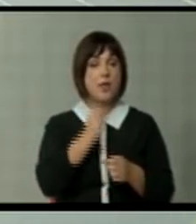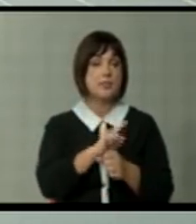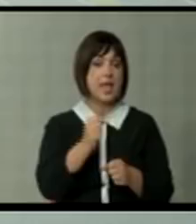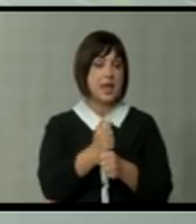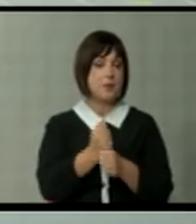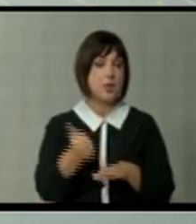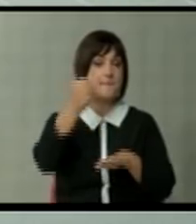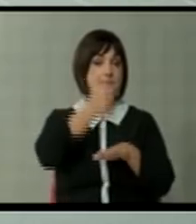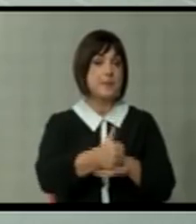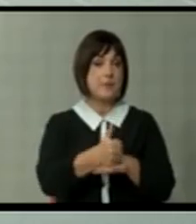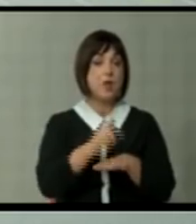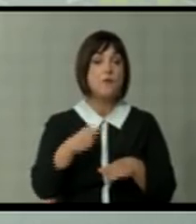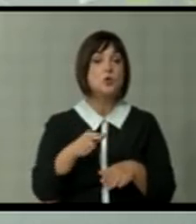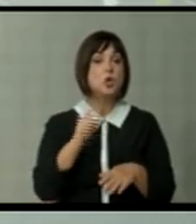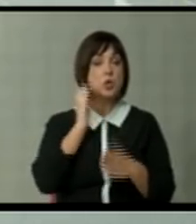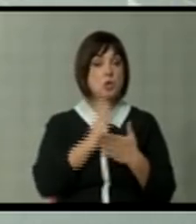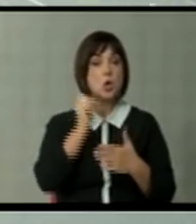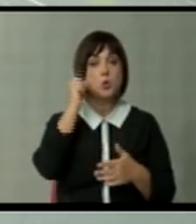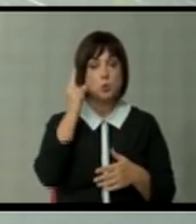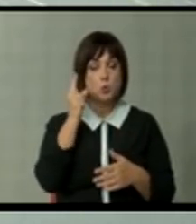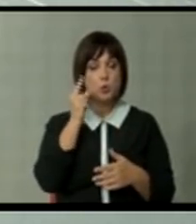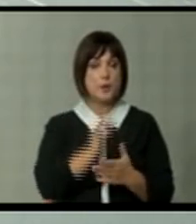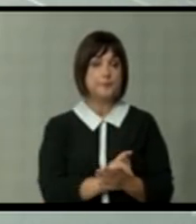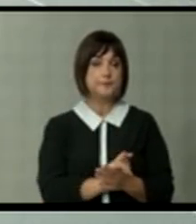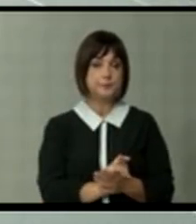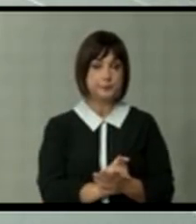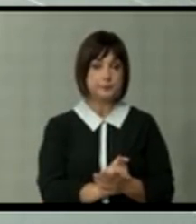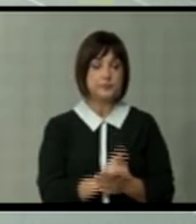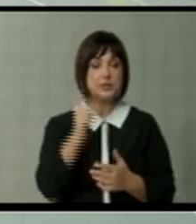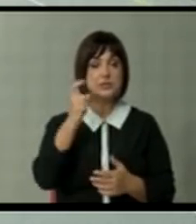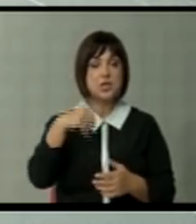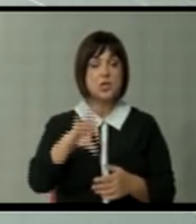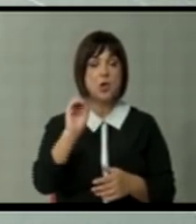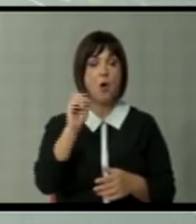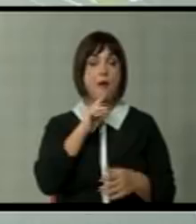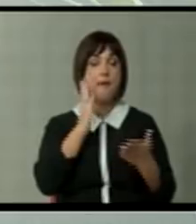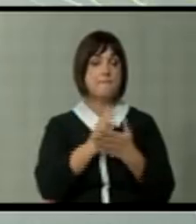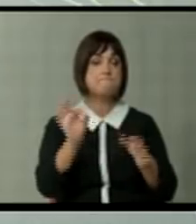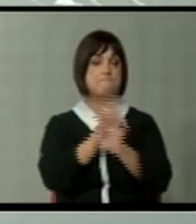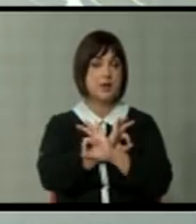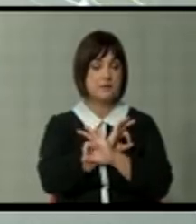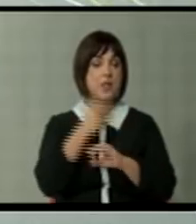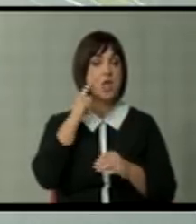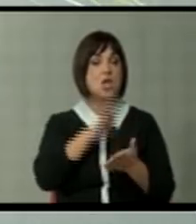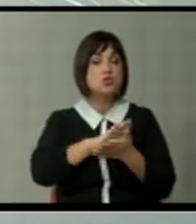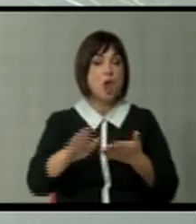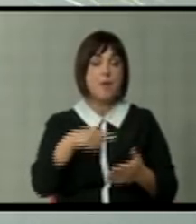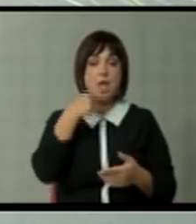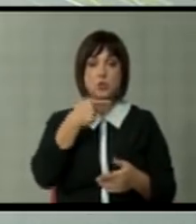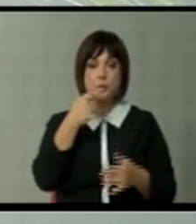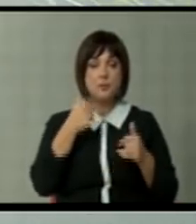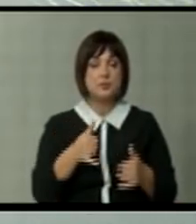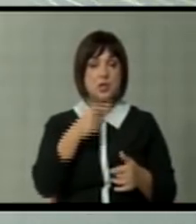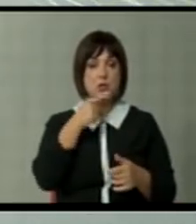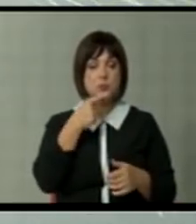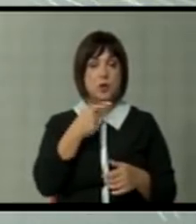премиер, така е, во секој случај, Сејо е мртво. Ние, знаете како, джабе ќе зборуваме сега и ќе